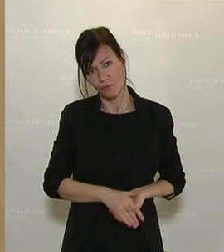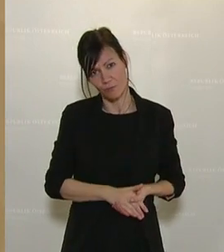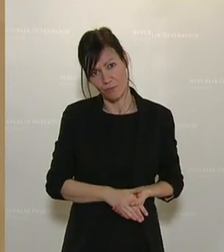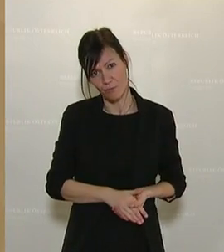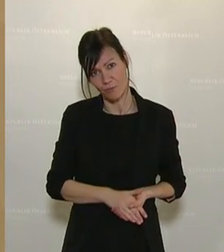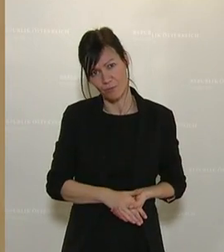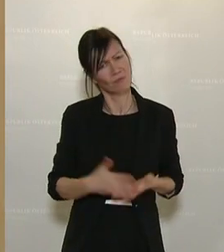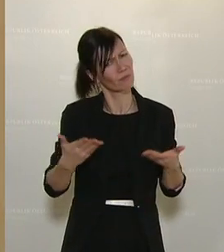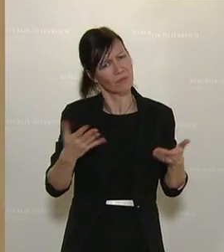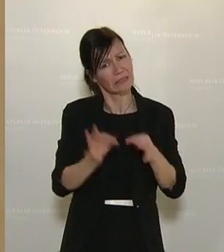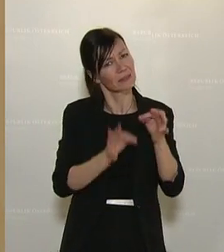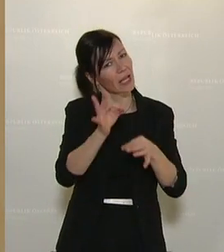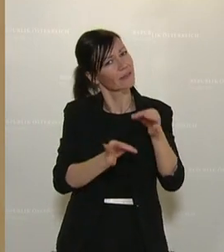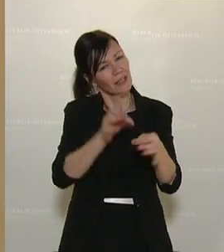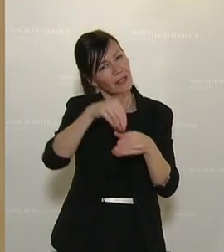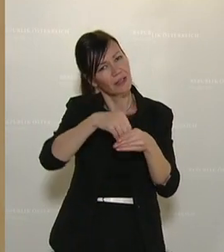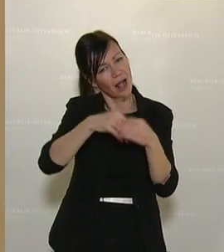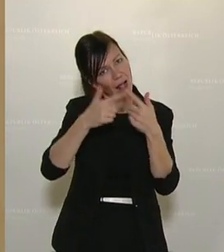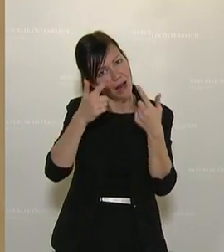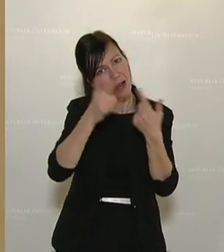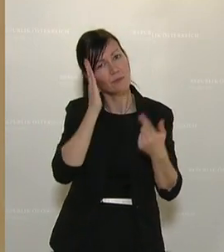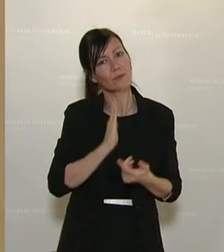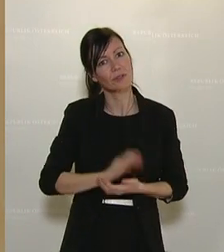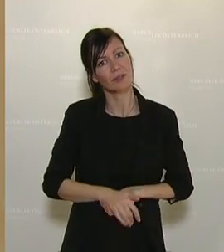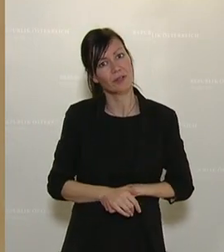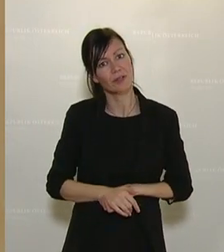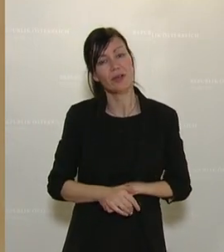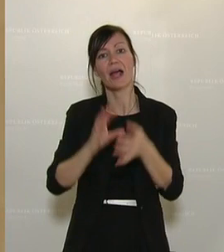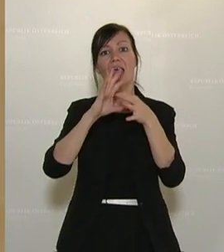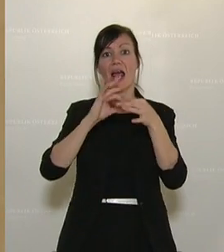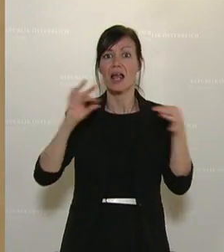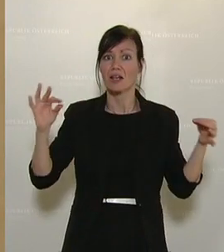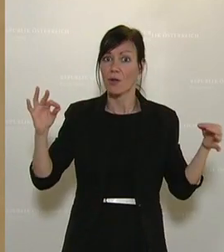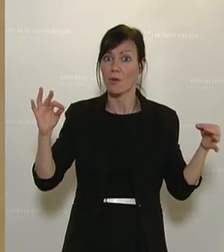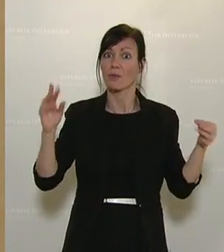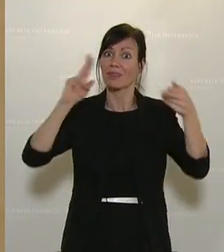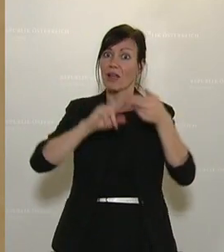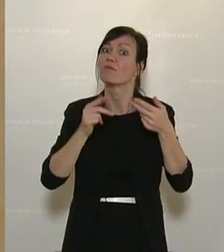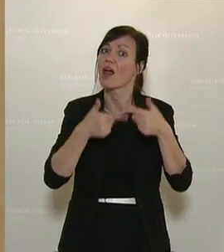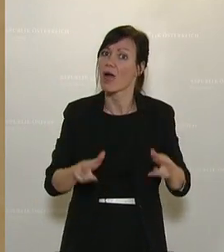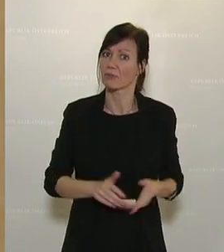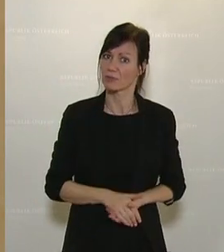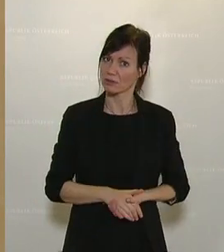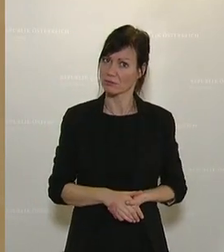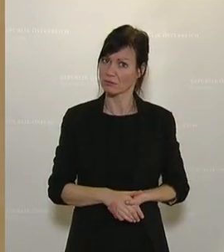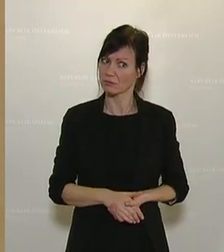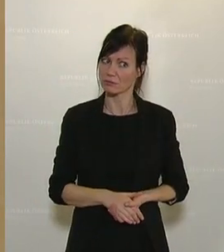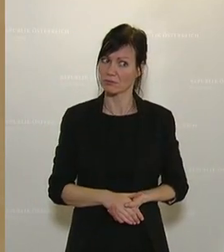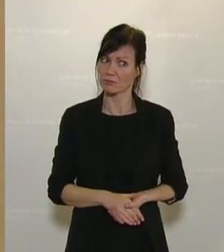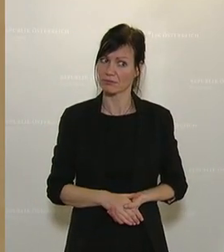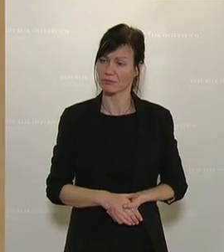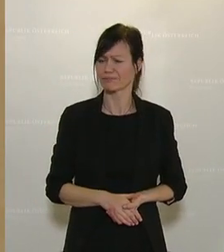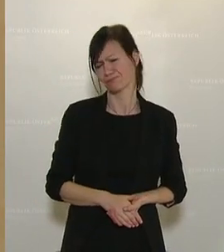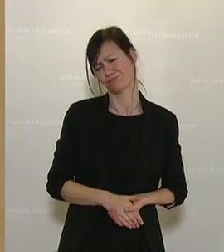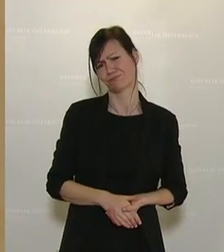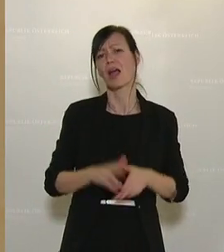für eine Strategie dahinter? Und auch religiöse Treffen bleiben weiterhin erlaubt. Werte